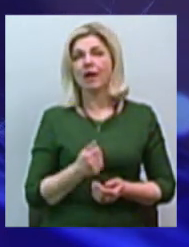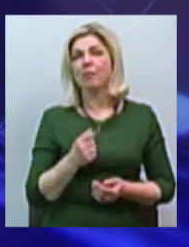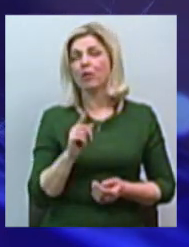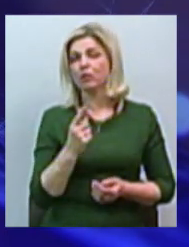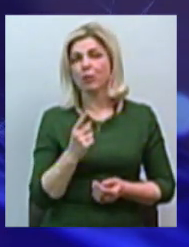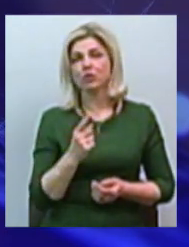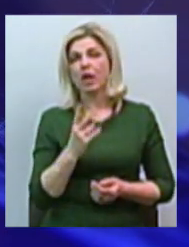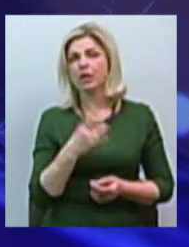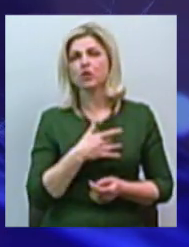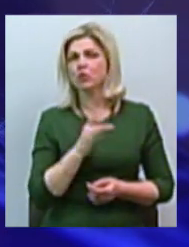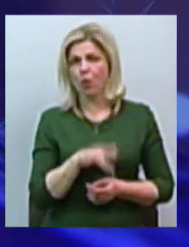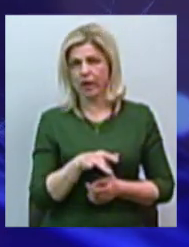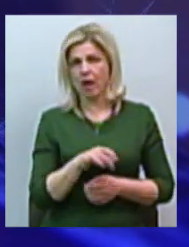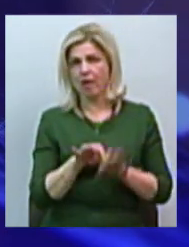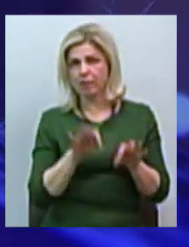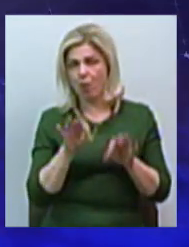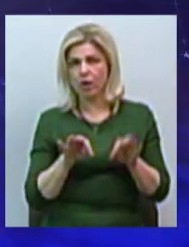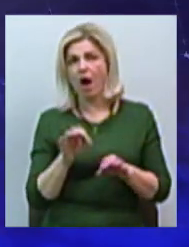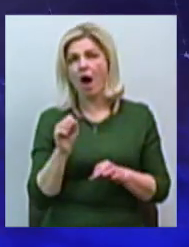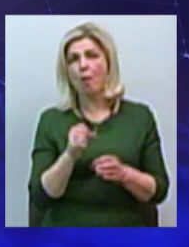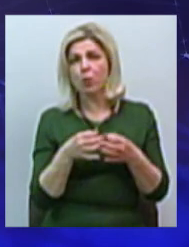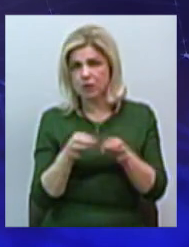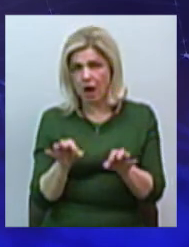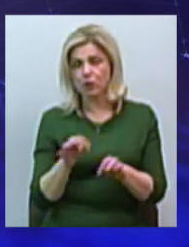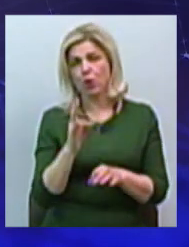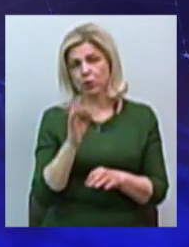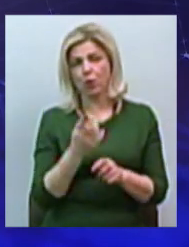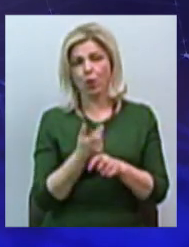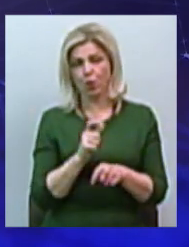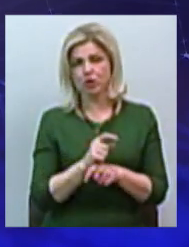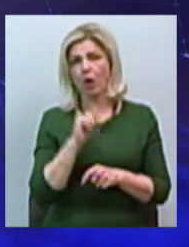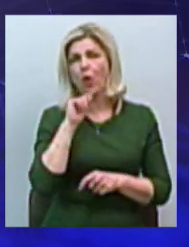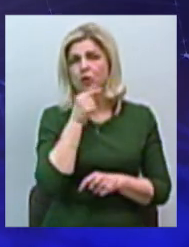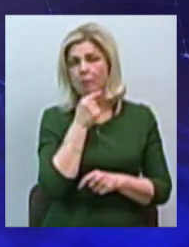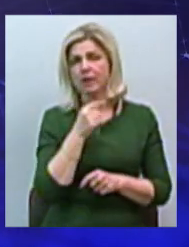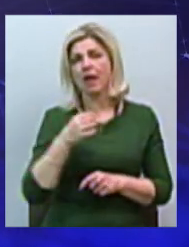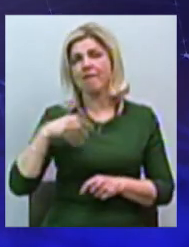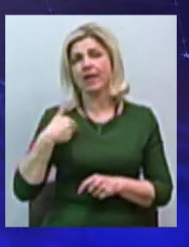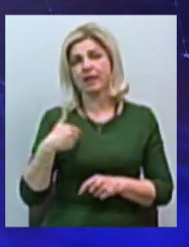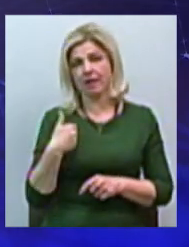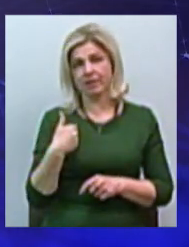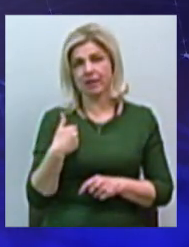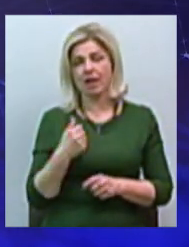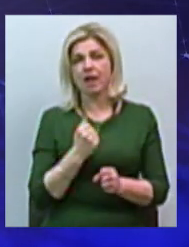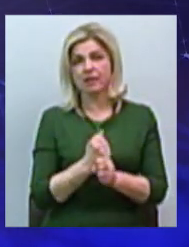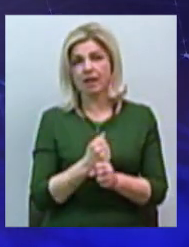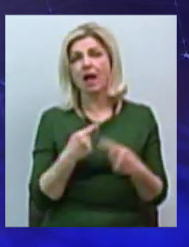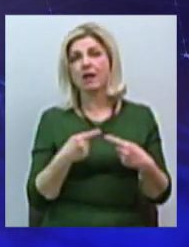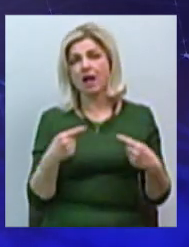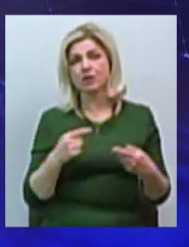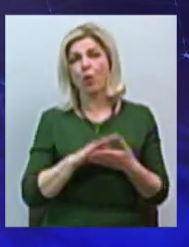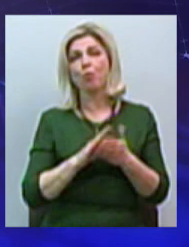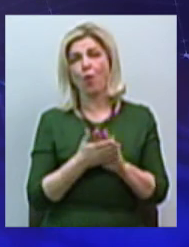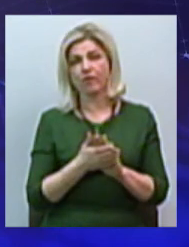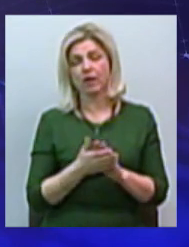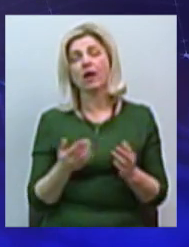не то, что не пускают, пускают, но они просто достаточно экономически эффективны. разные условия. Совершенно верно.